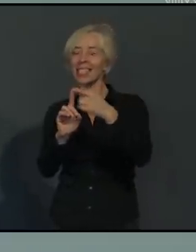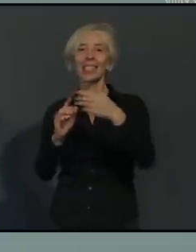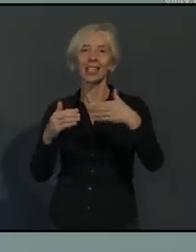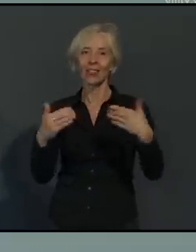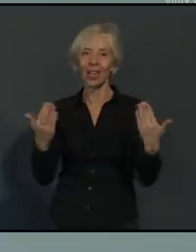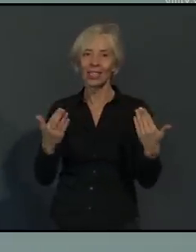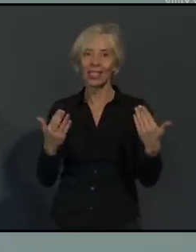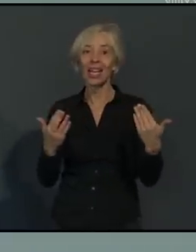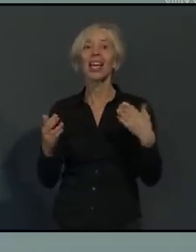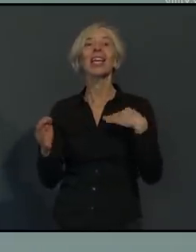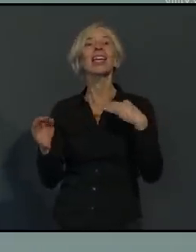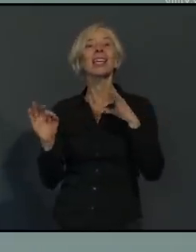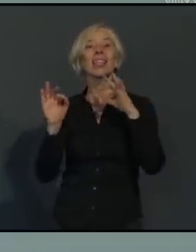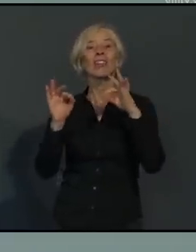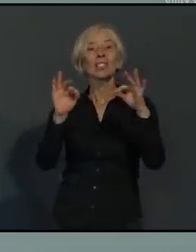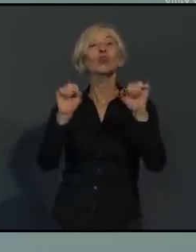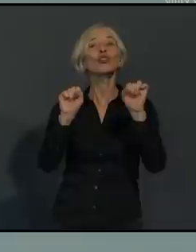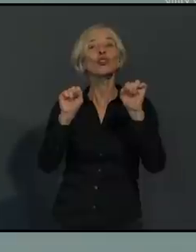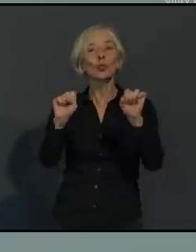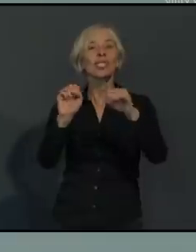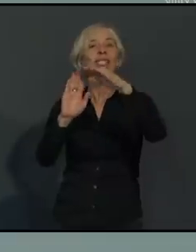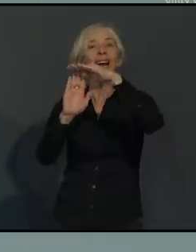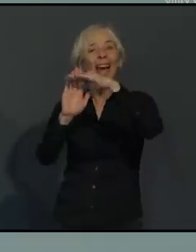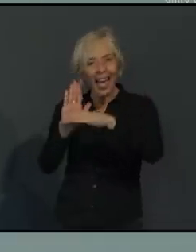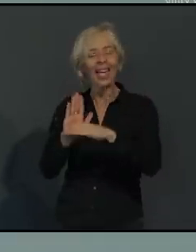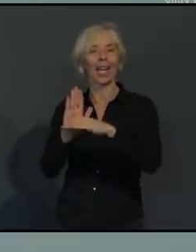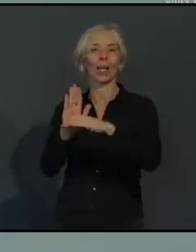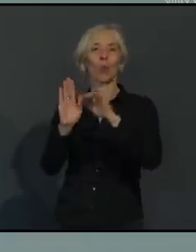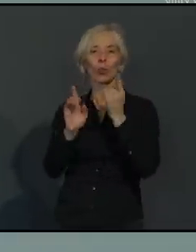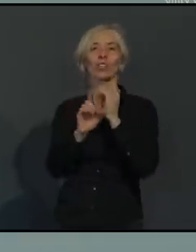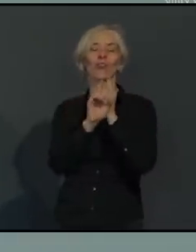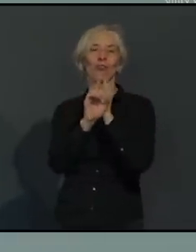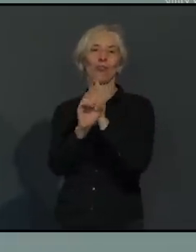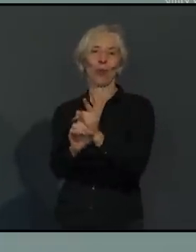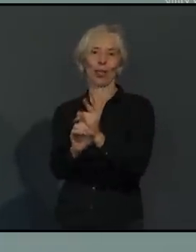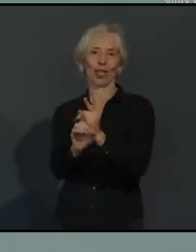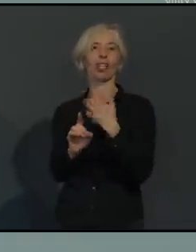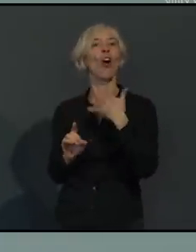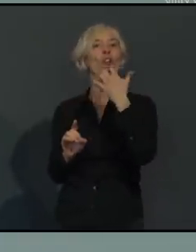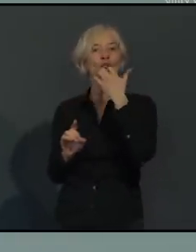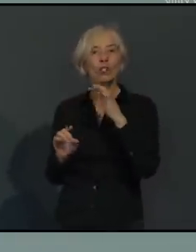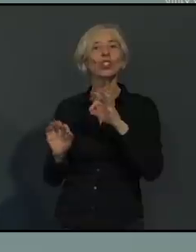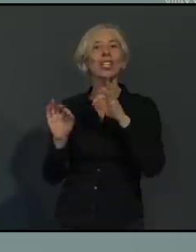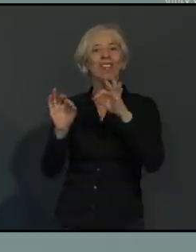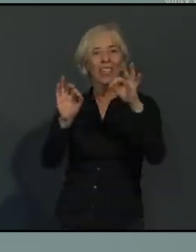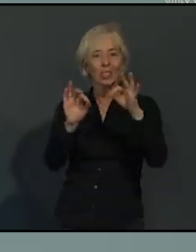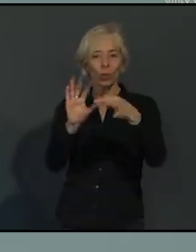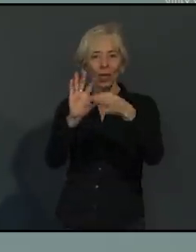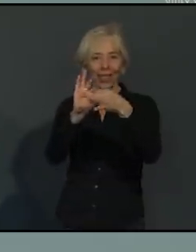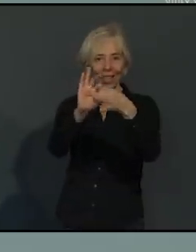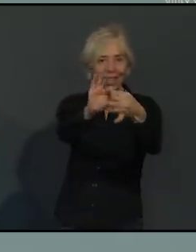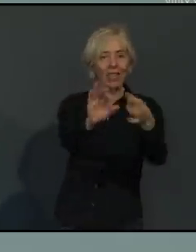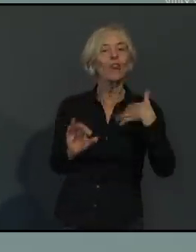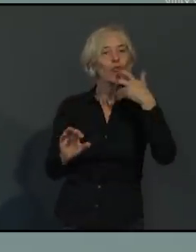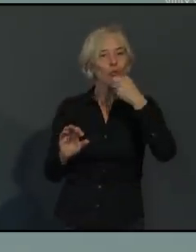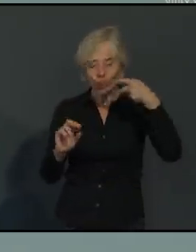dass die Infektionsschutzregeln beachtet werden und es geht darum, dass die Infektionsketten wirksam und schnellstmöglich unterbrochen werden. Und hier müssen